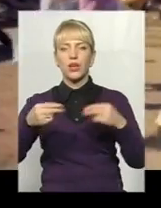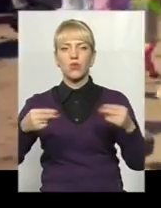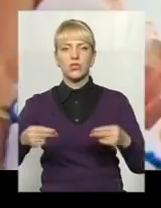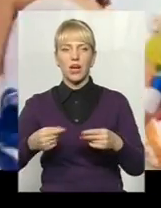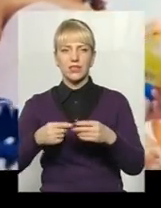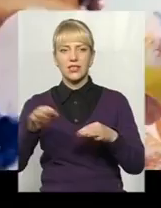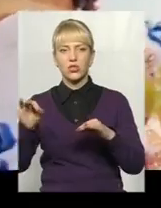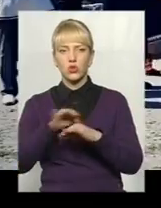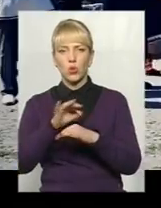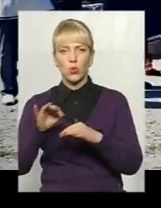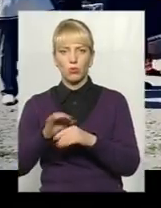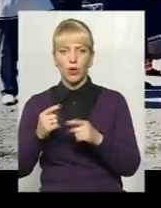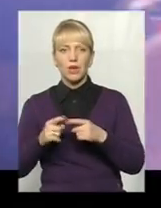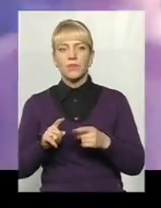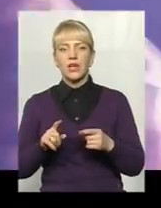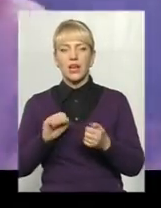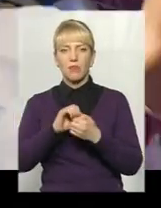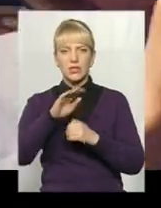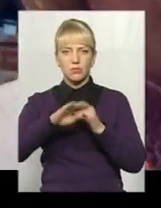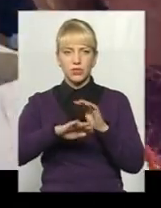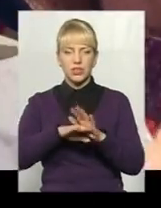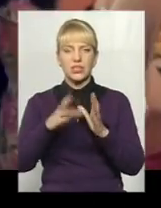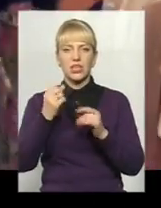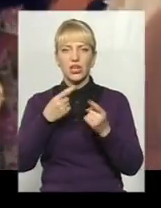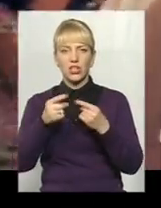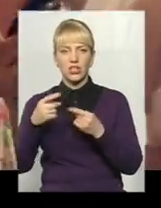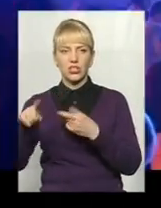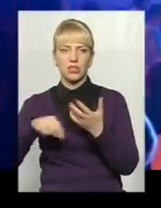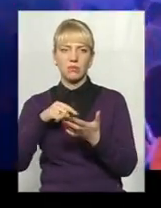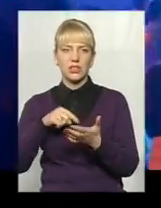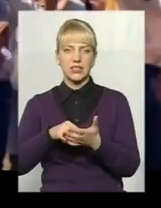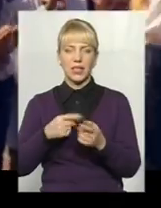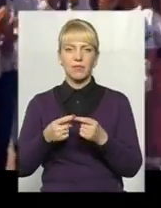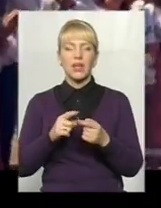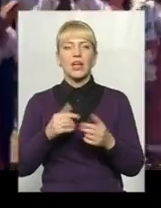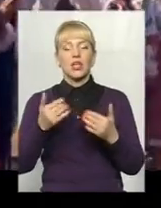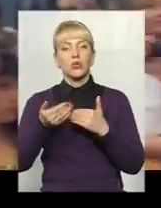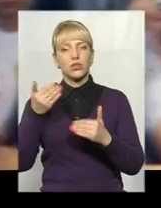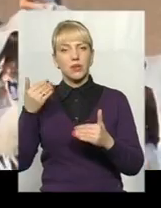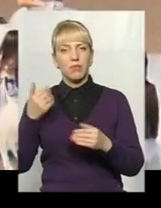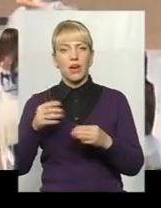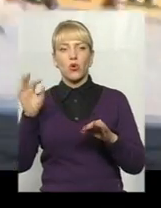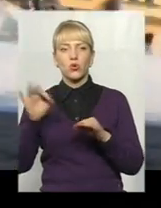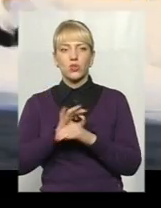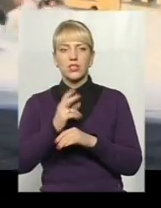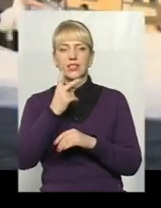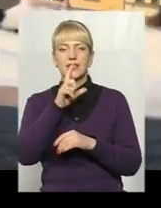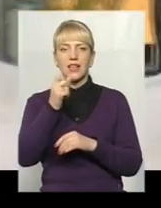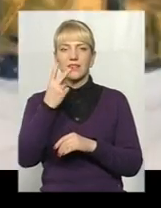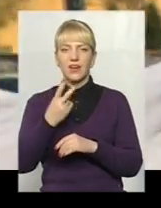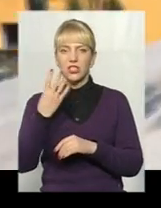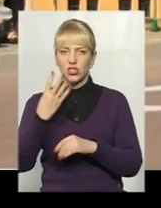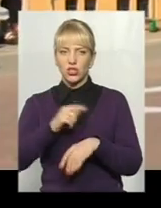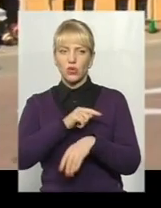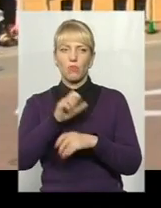Кам'янця, до пілотного проекту увійшли ще 7 міст. Дотепер одружитися за 24 години можна було лише